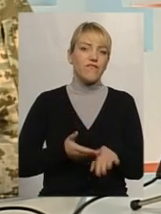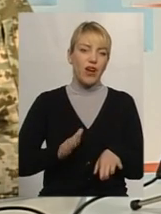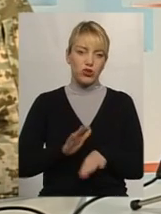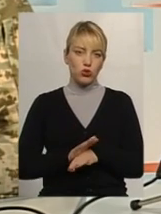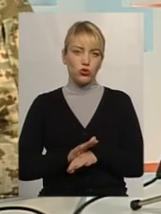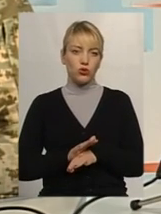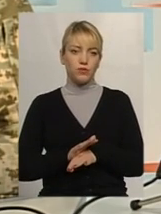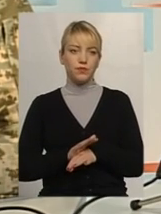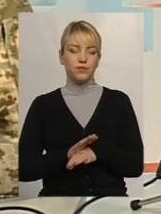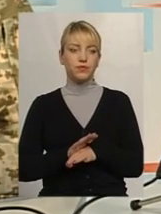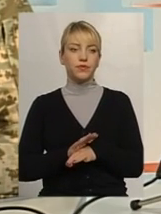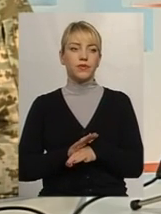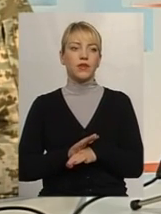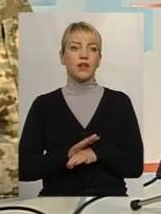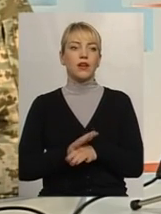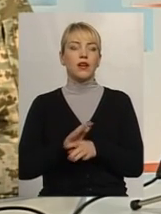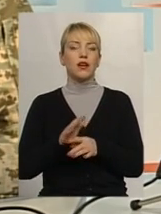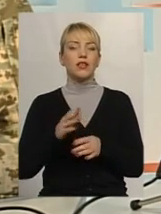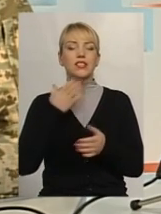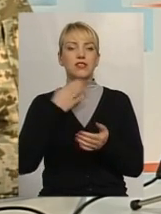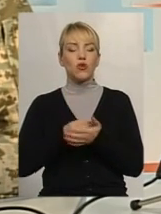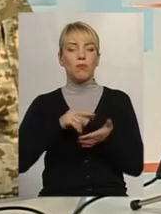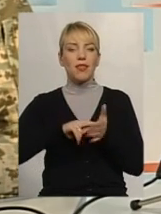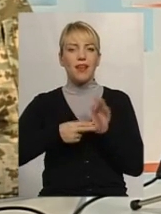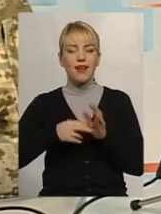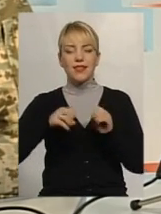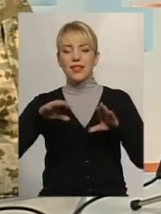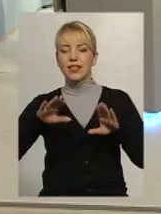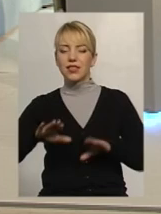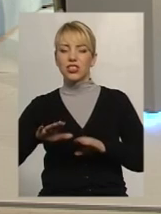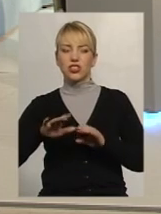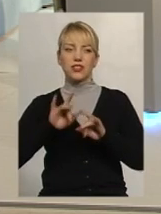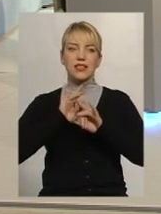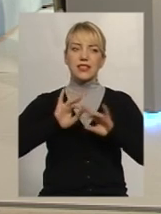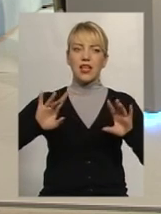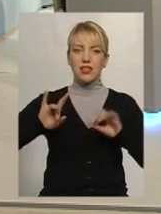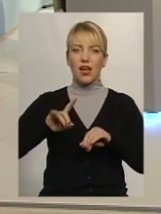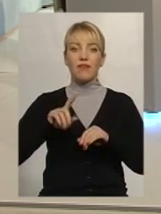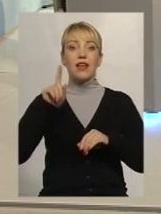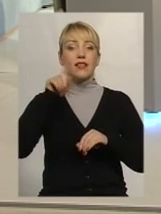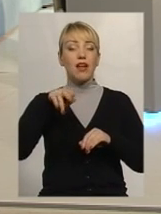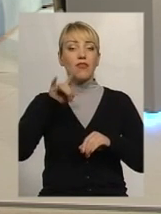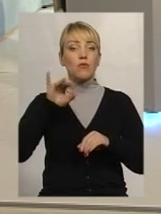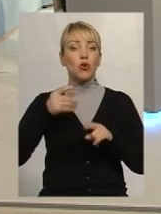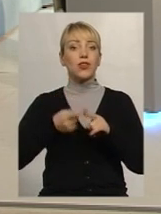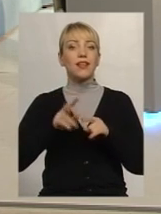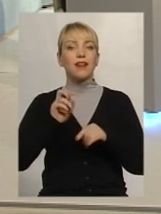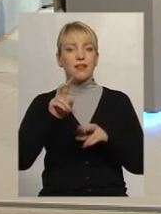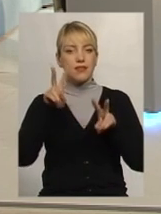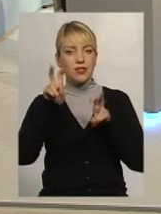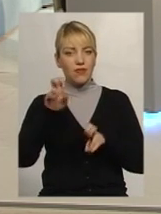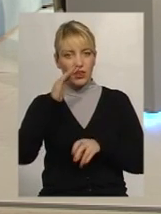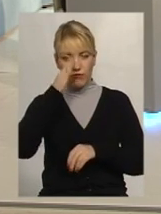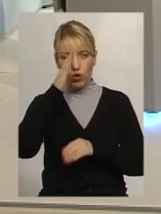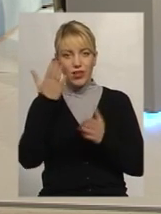свої плани, свої рішення, свої заяви. Навіть про те, як назвати ворога, яким